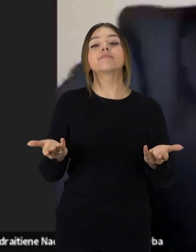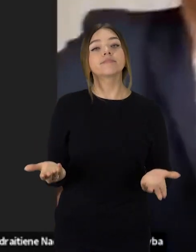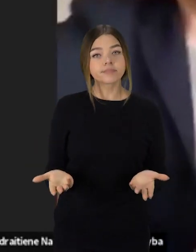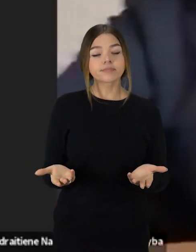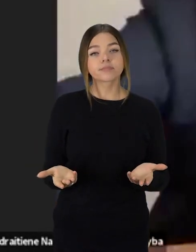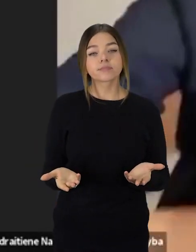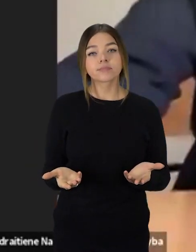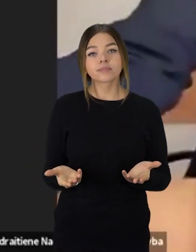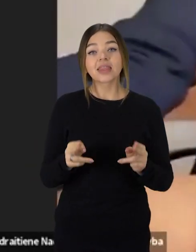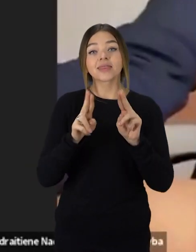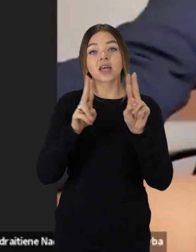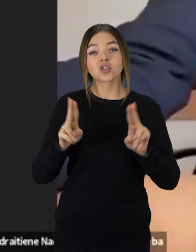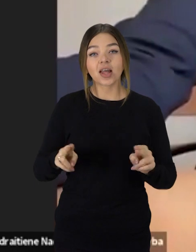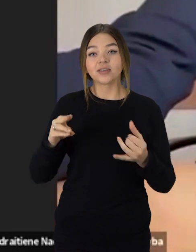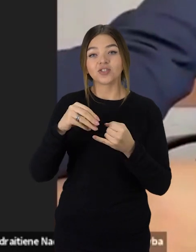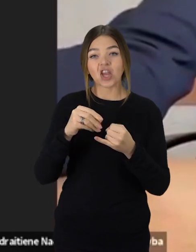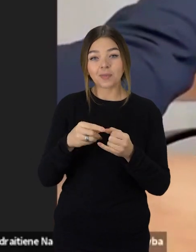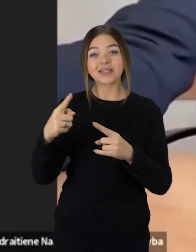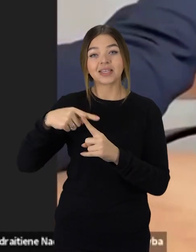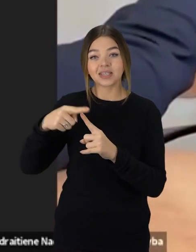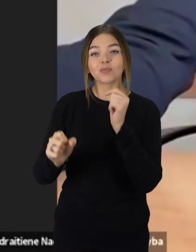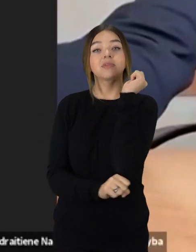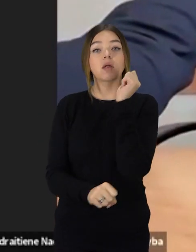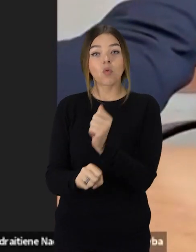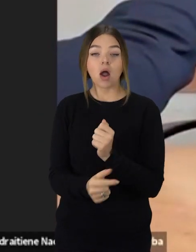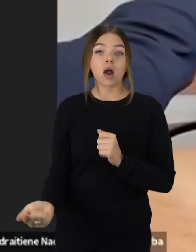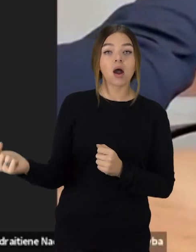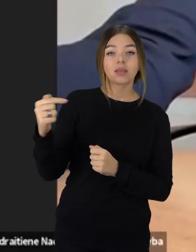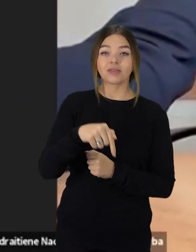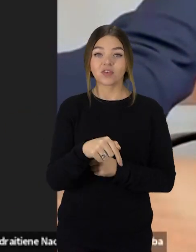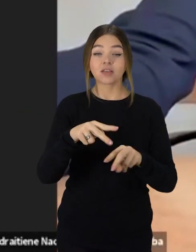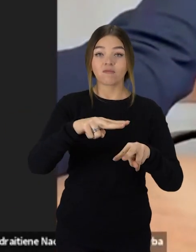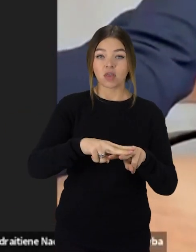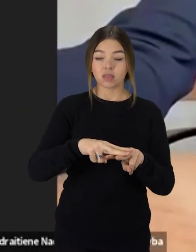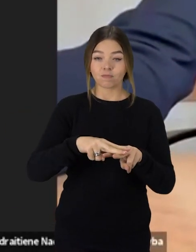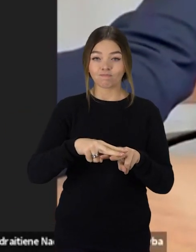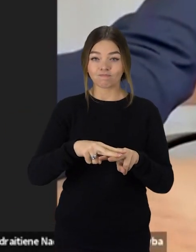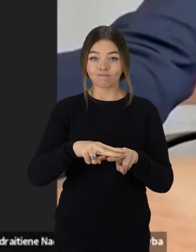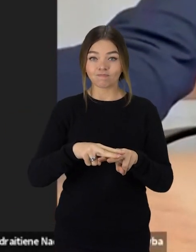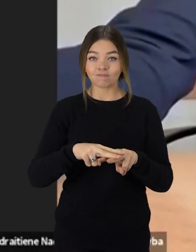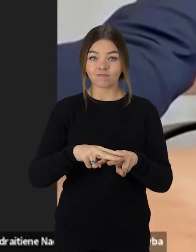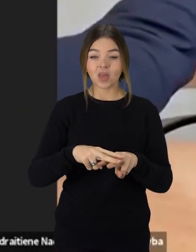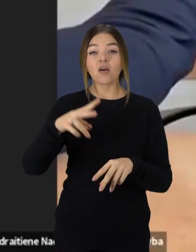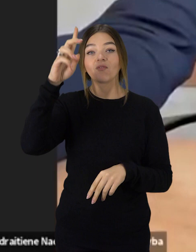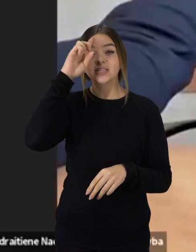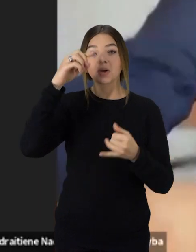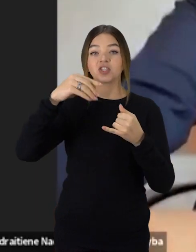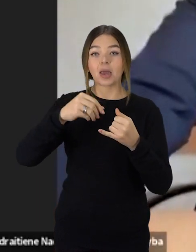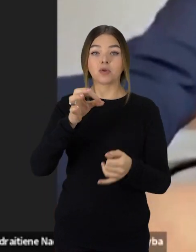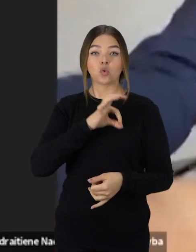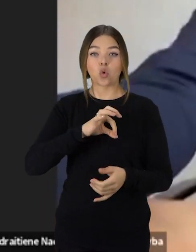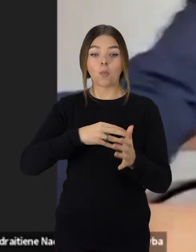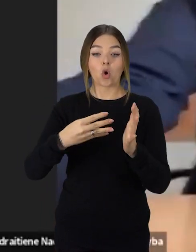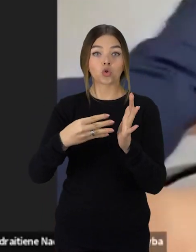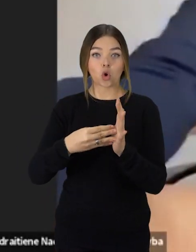nacionalinės žemės tarnybos darbuotojai nuvyks į vietą, atliks valstybinės žemės naudojimo